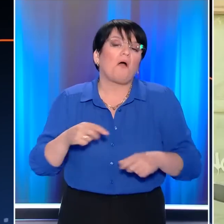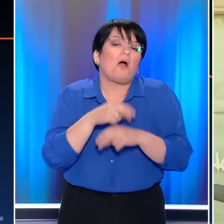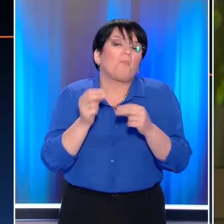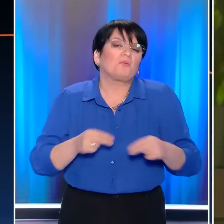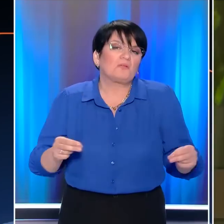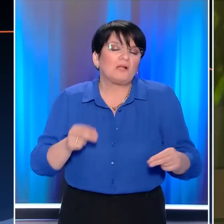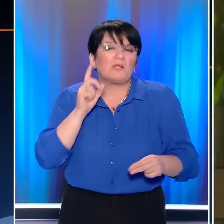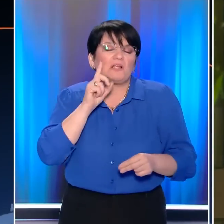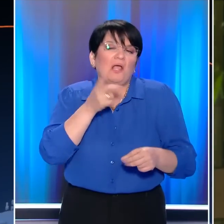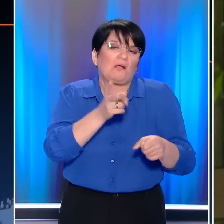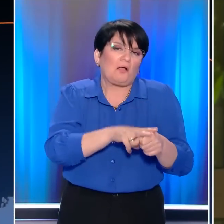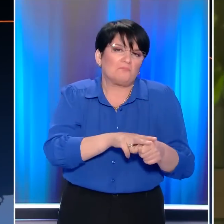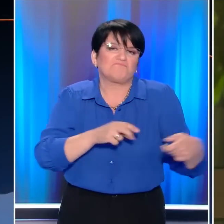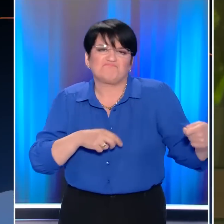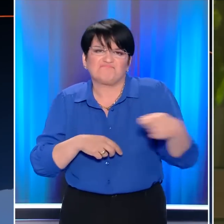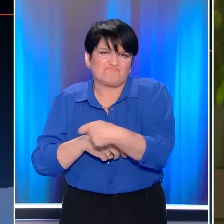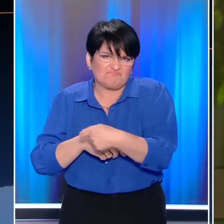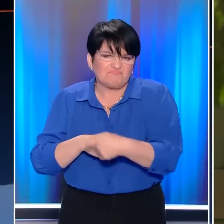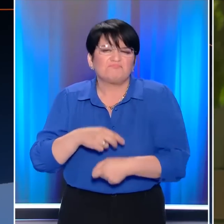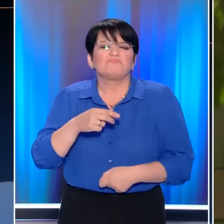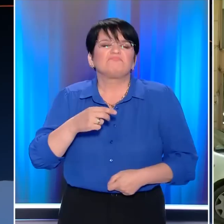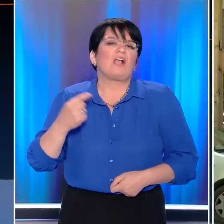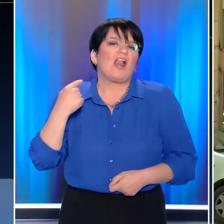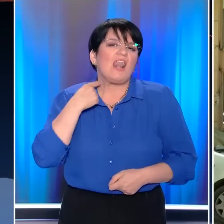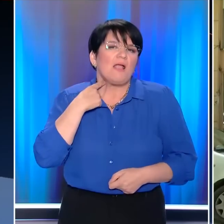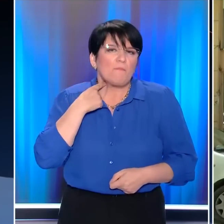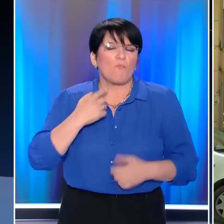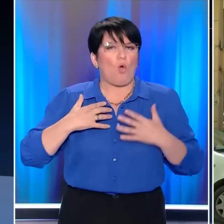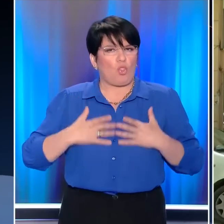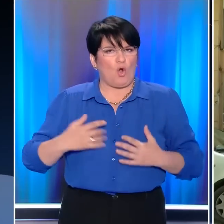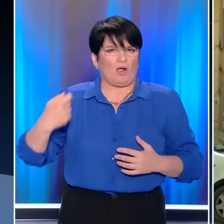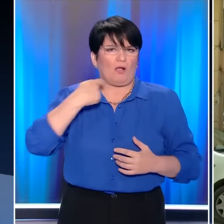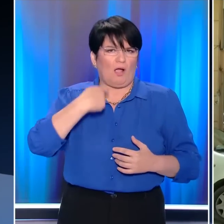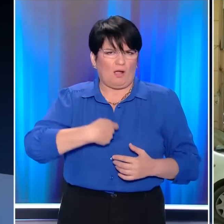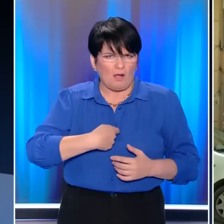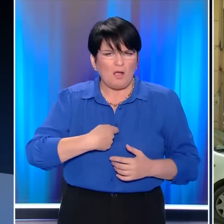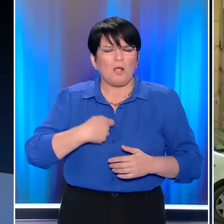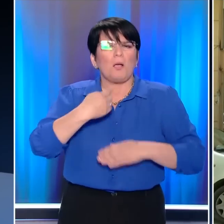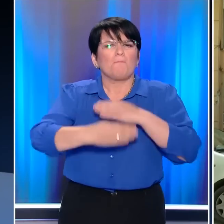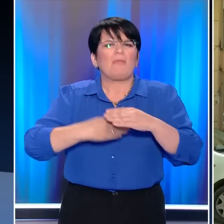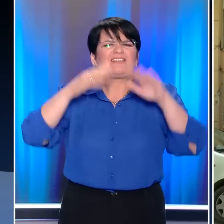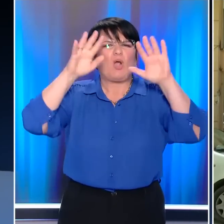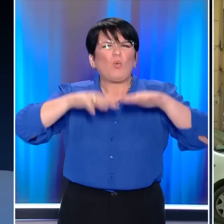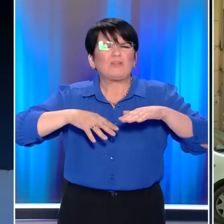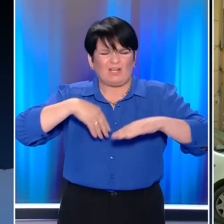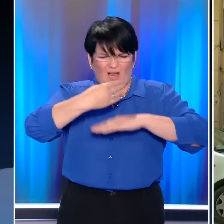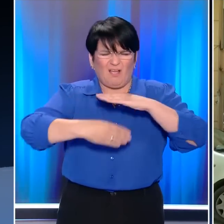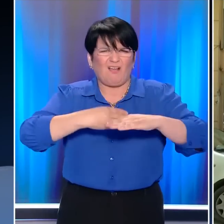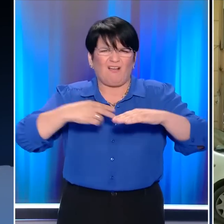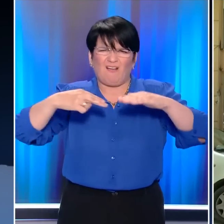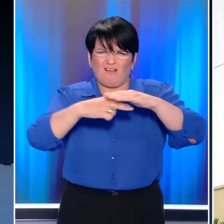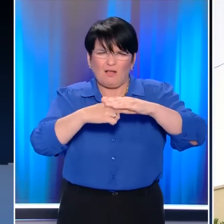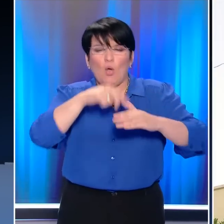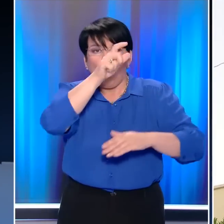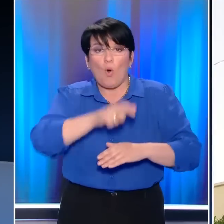δολοφονία της άτυχης γυναίκας η οποία έφερε μαχαιριές στο λαιμό και στο θόρακα ενώ βρέθηκε τυλιγμένη με μία κουρτίνα. Ο δράστης